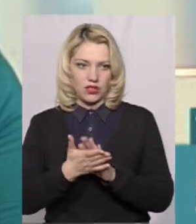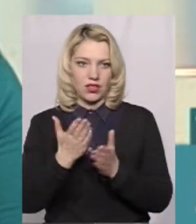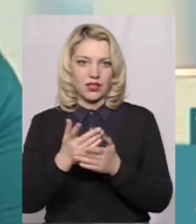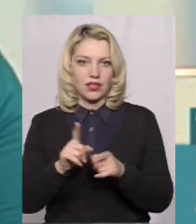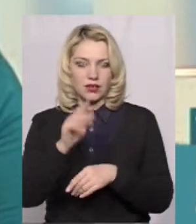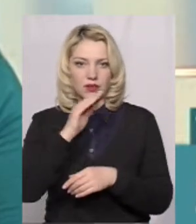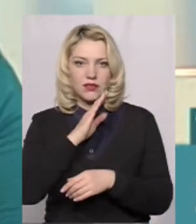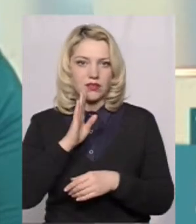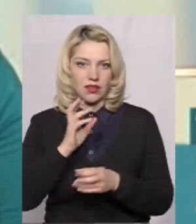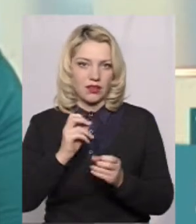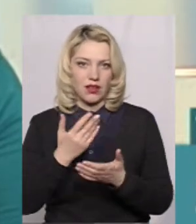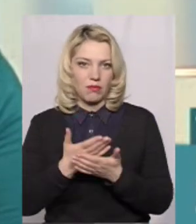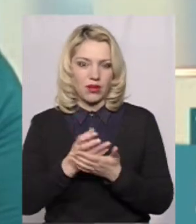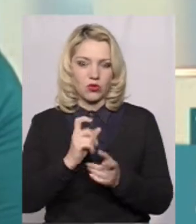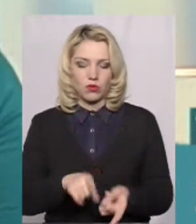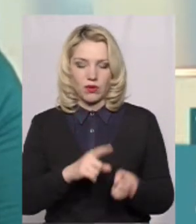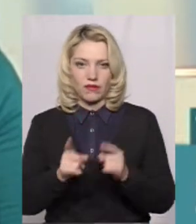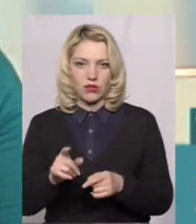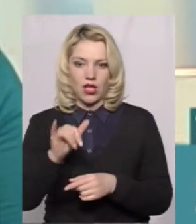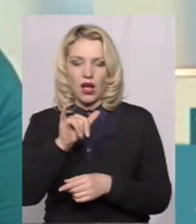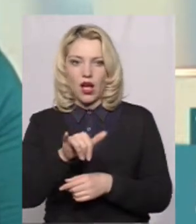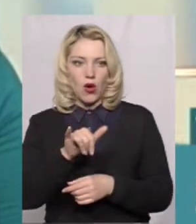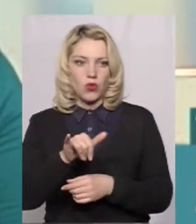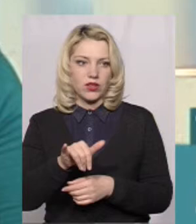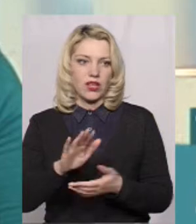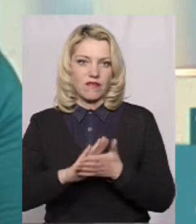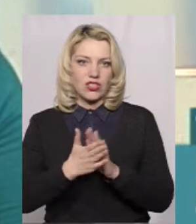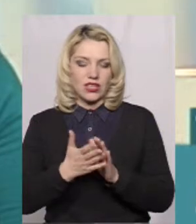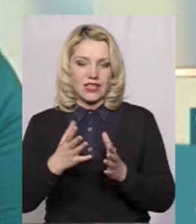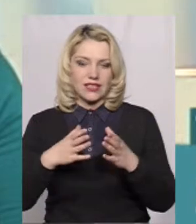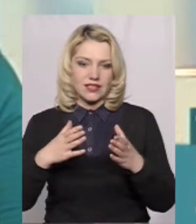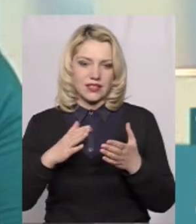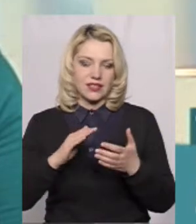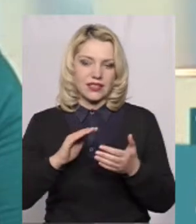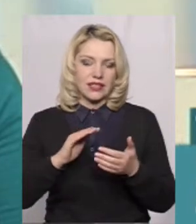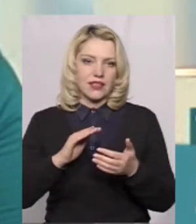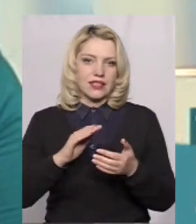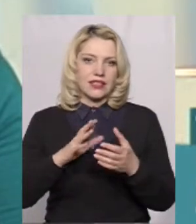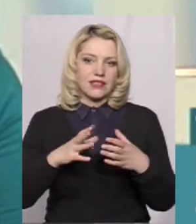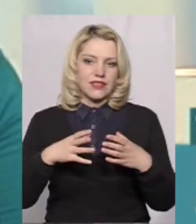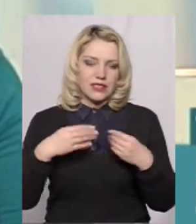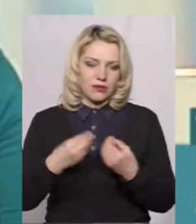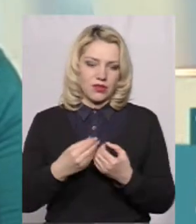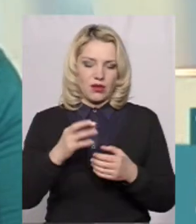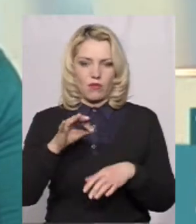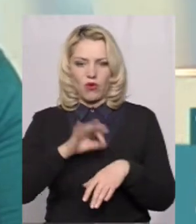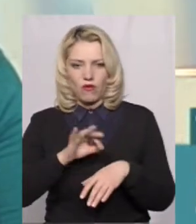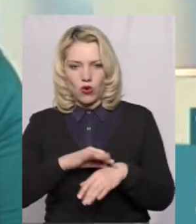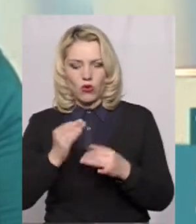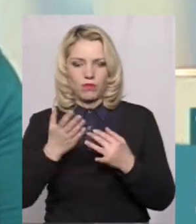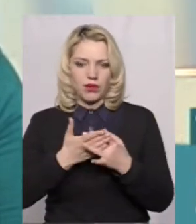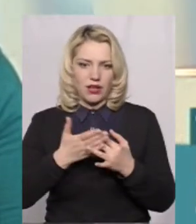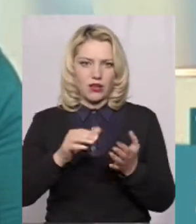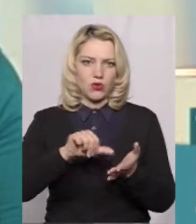такі батьки, які, наприклад, перевелися, але в них важка ситуація в сім'ї. І по хворобам, по пільгам,